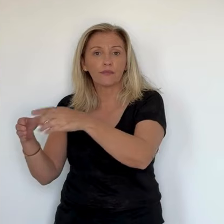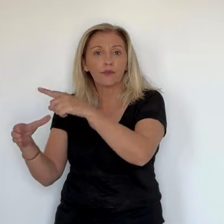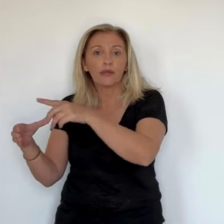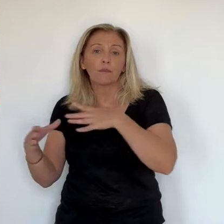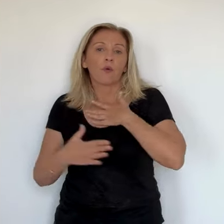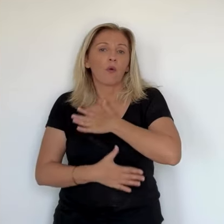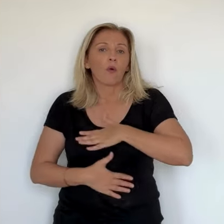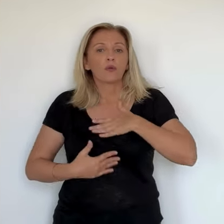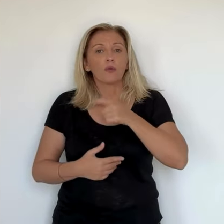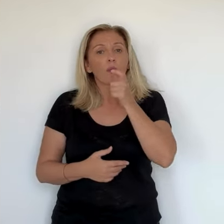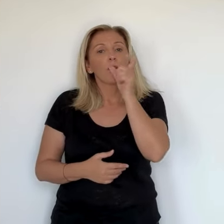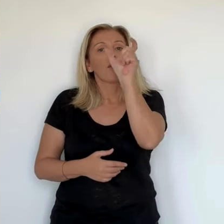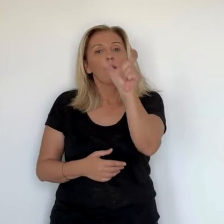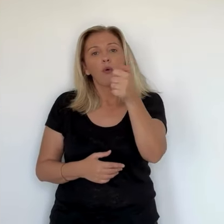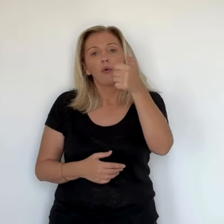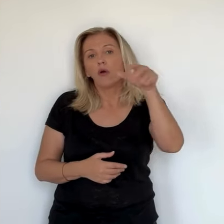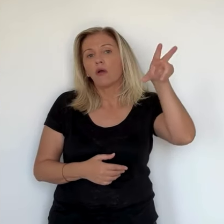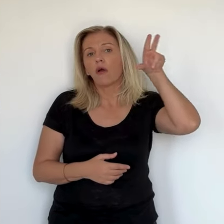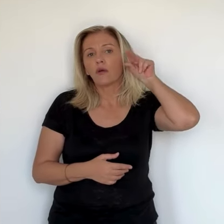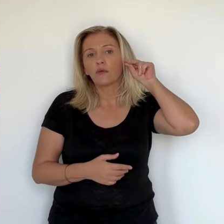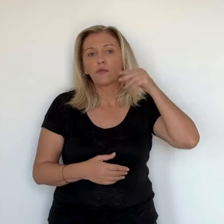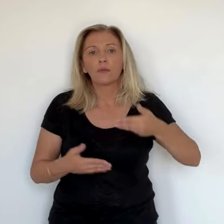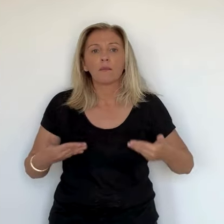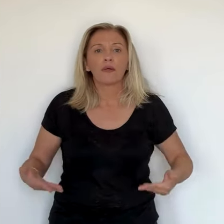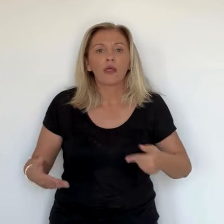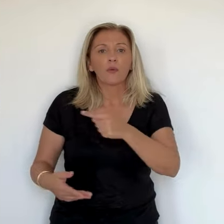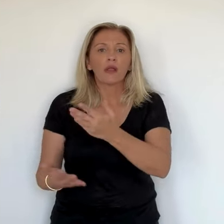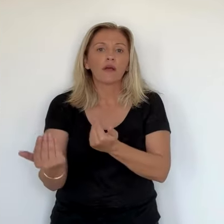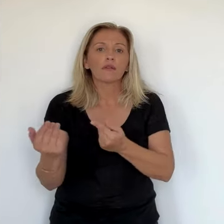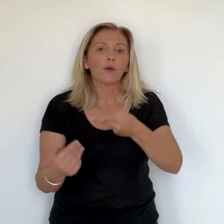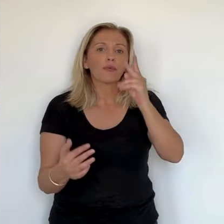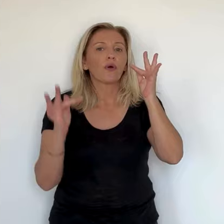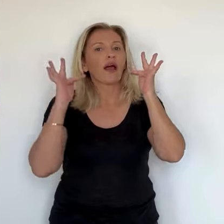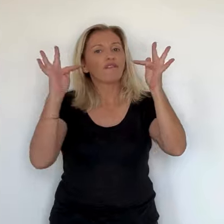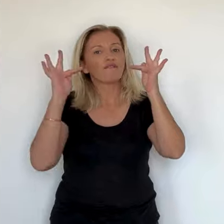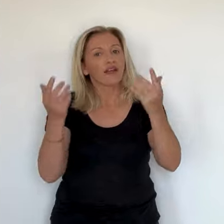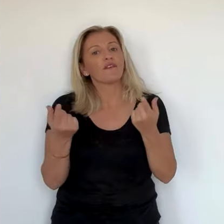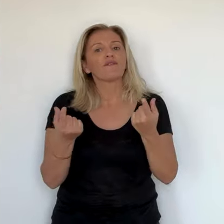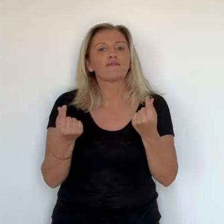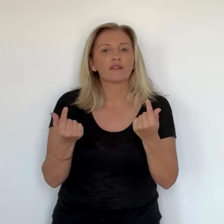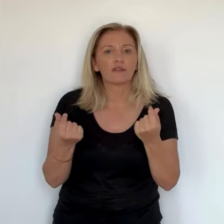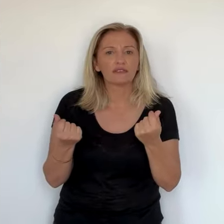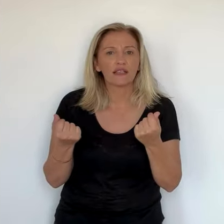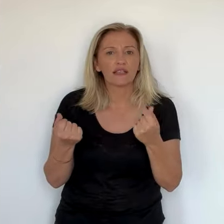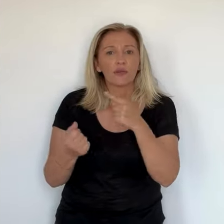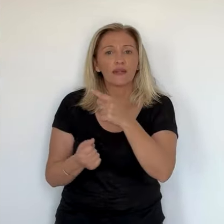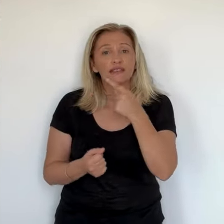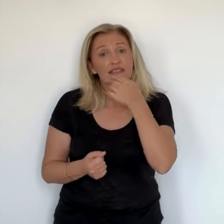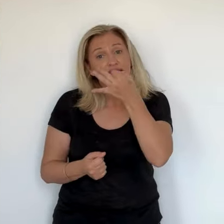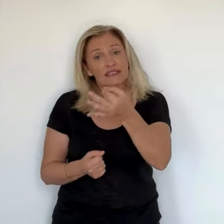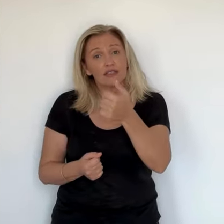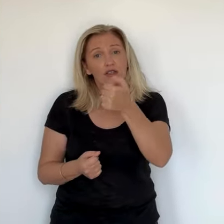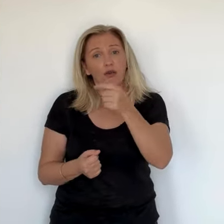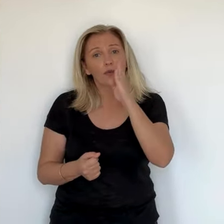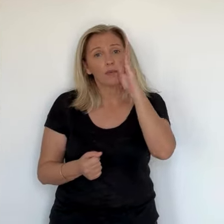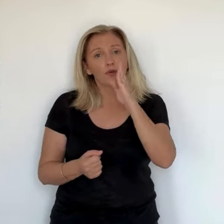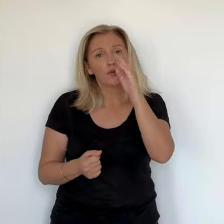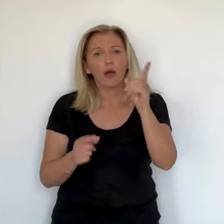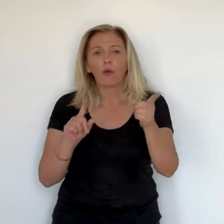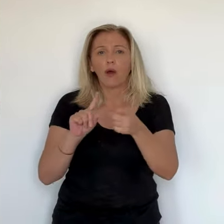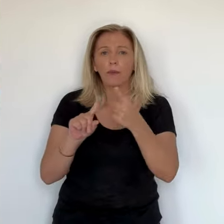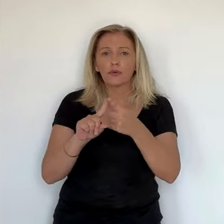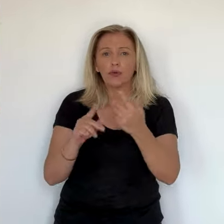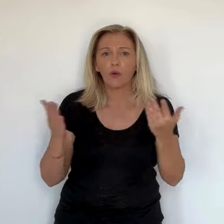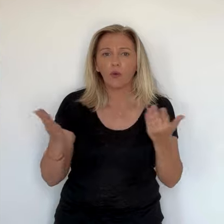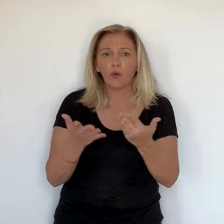Nouvelle-Calédonie avec des annonces fortes. La simple évocation de la Corse satisfait François-Xavier Tchéco, les membres de la majorité, qui en attendent